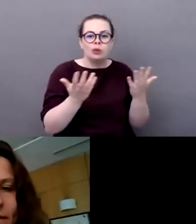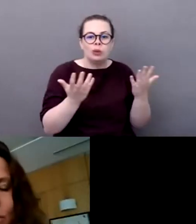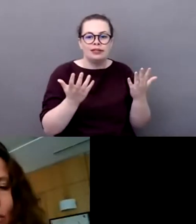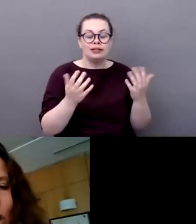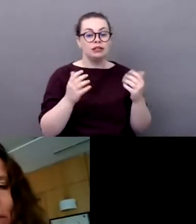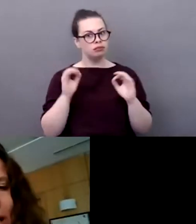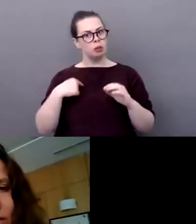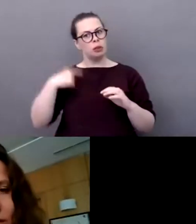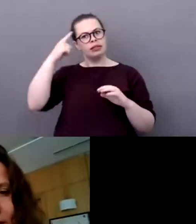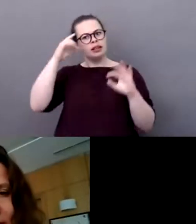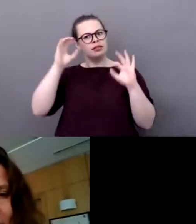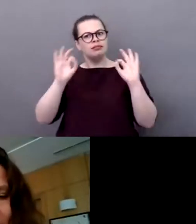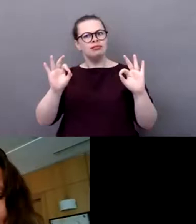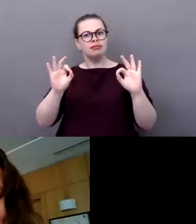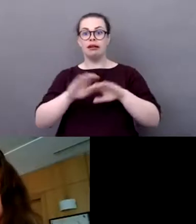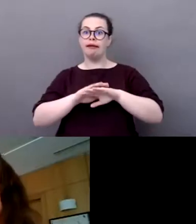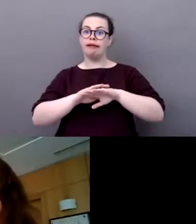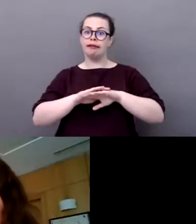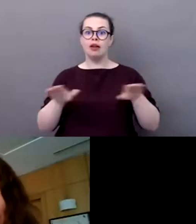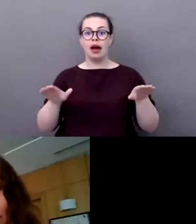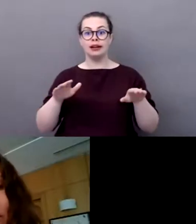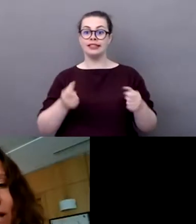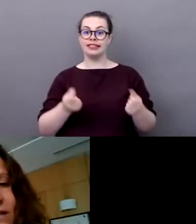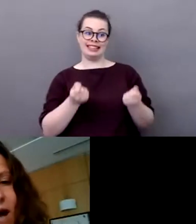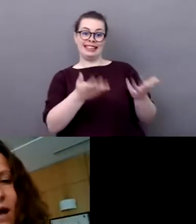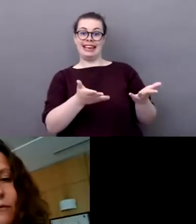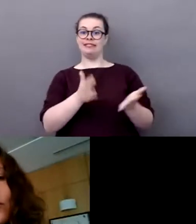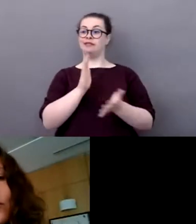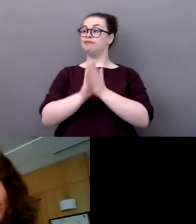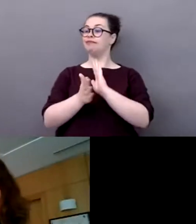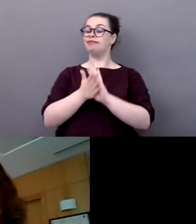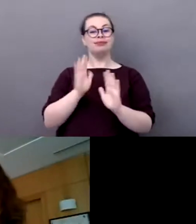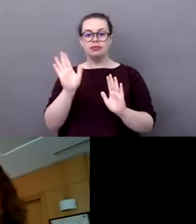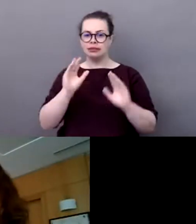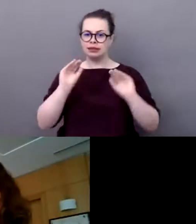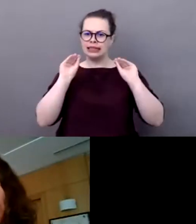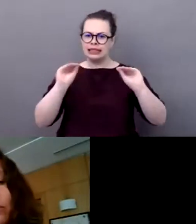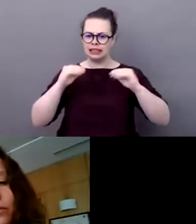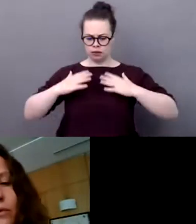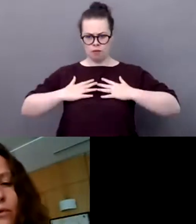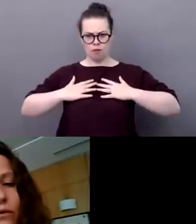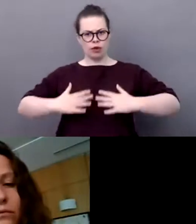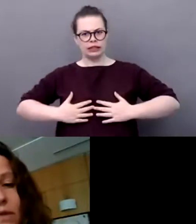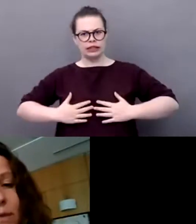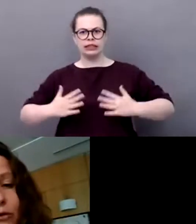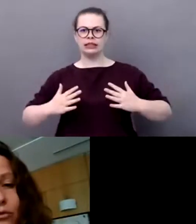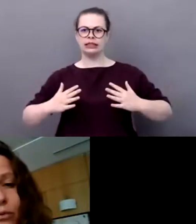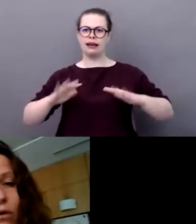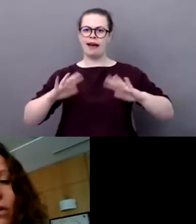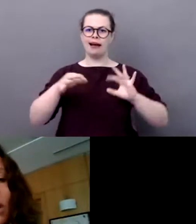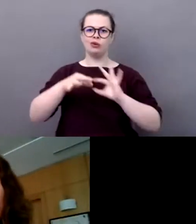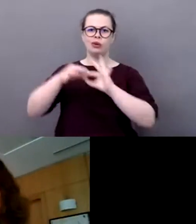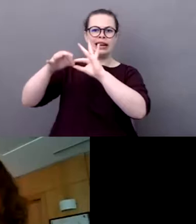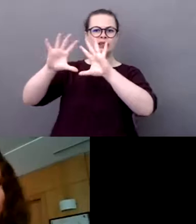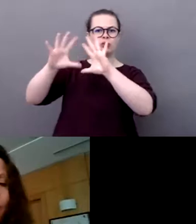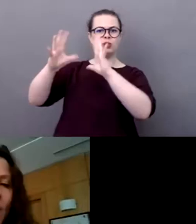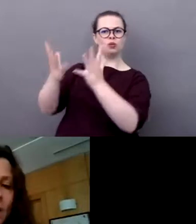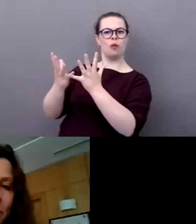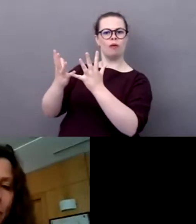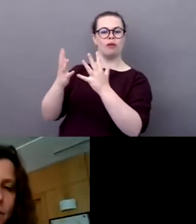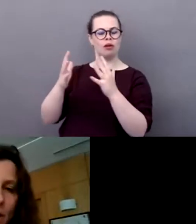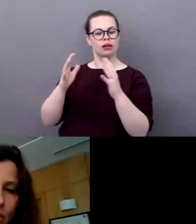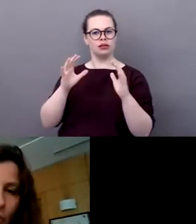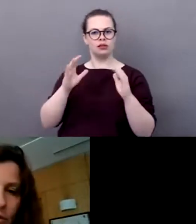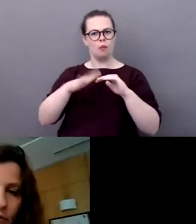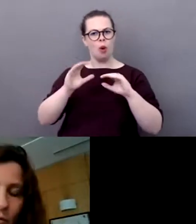la tête pour leur parler de ces thèmes-là. Alors évidemment, ça, ça influe aussi sur l'impact carbone, puisque d'habitude, pour faire